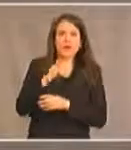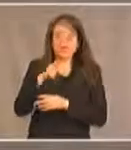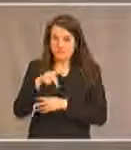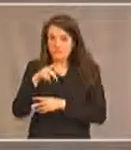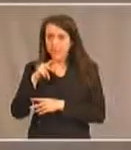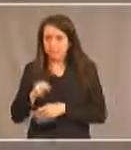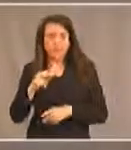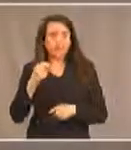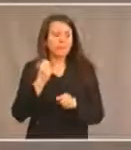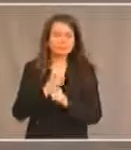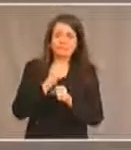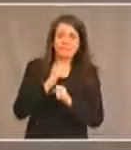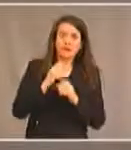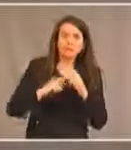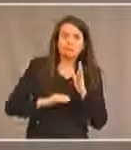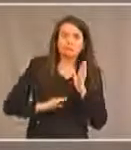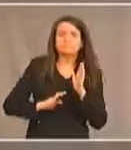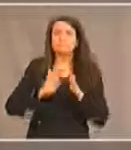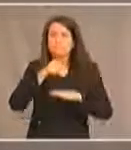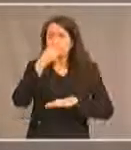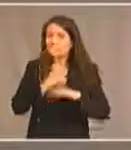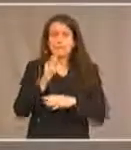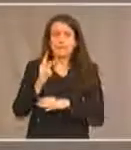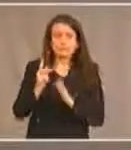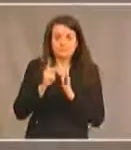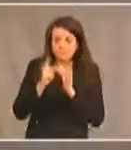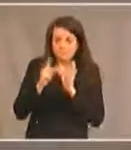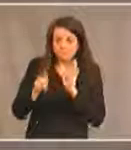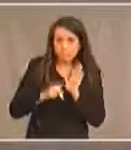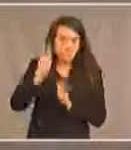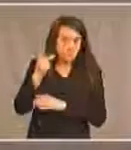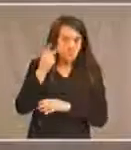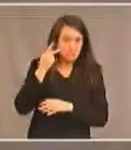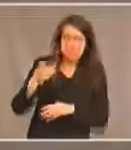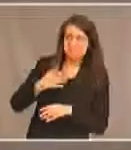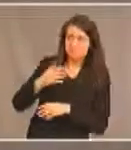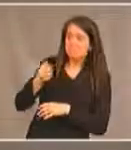'élaboration des politiques je peux dire qu'une bonne politique